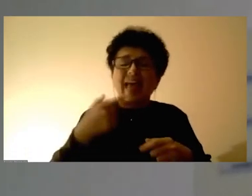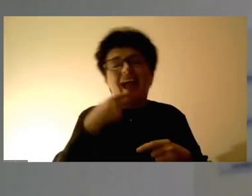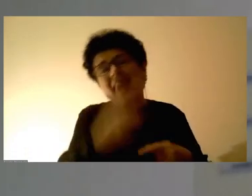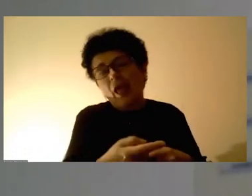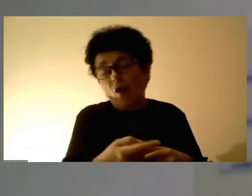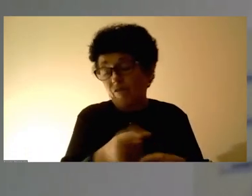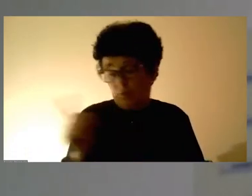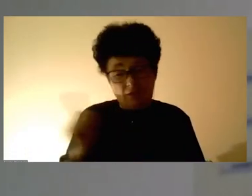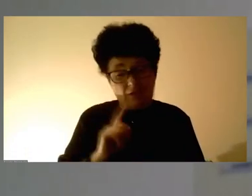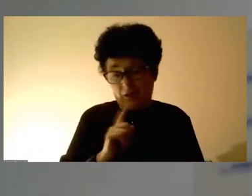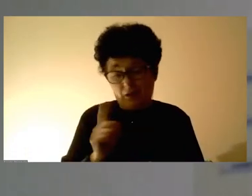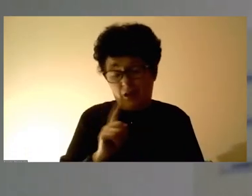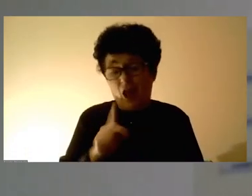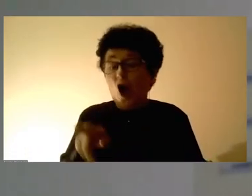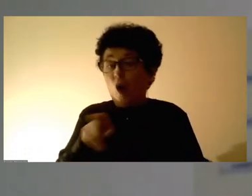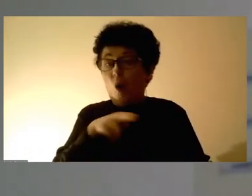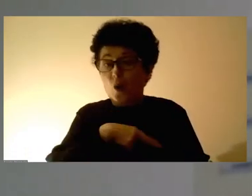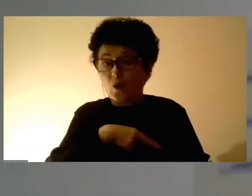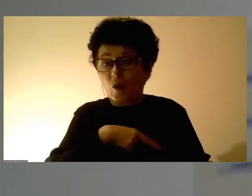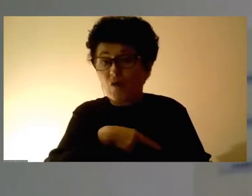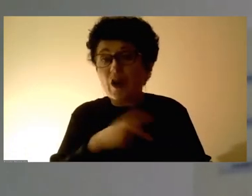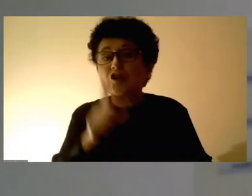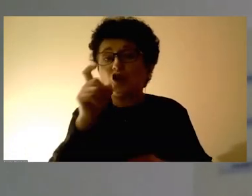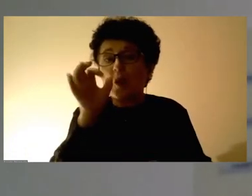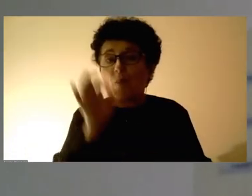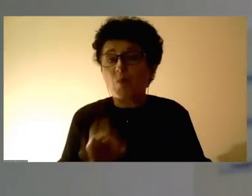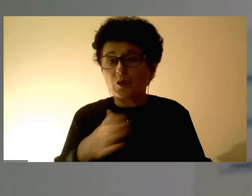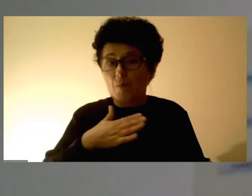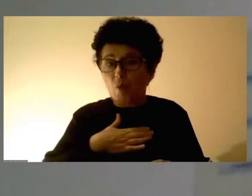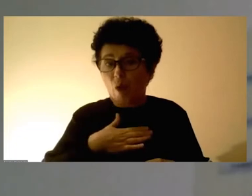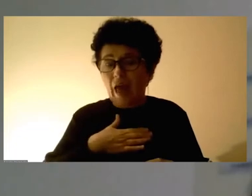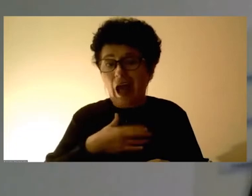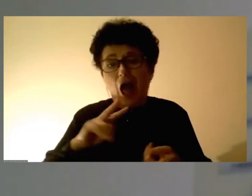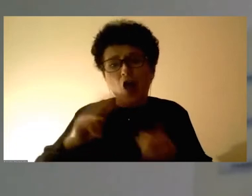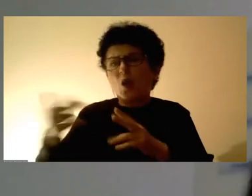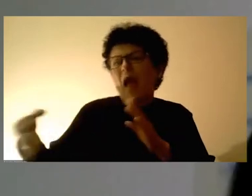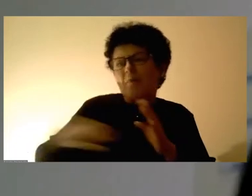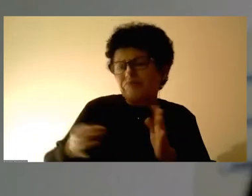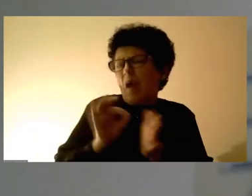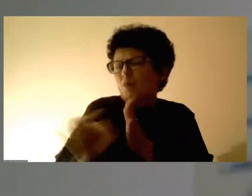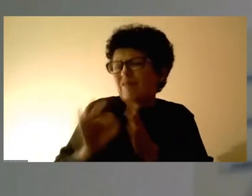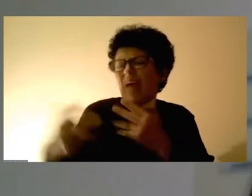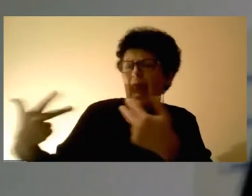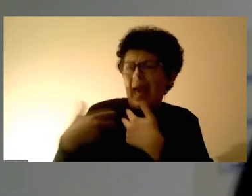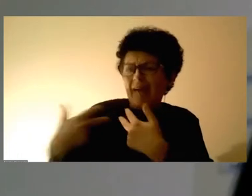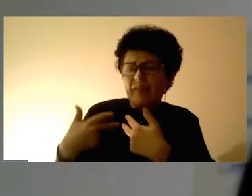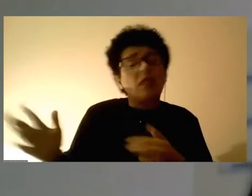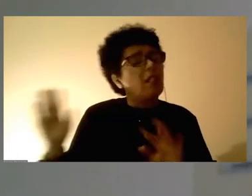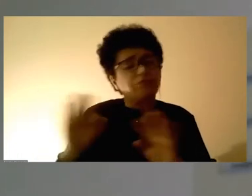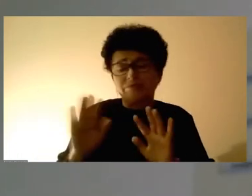одговорността, стопостотна е наша, колку да некој друг ни спровоцирал, навредил или нешто направил.